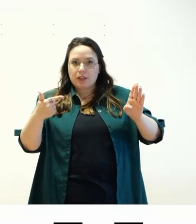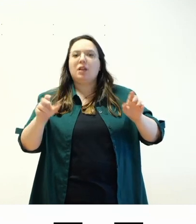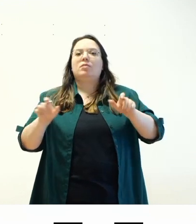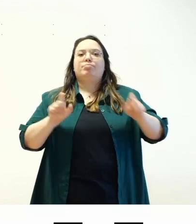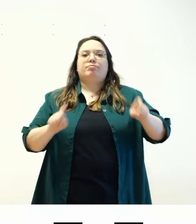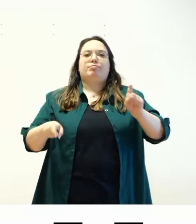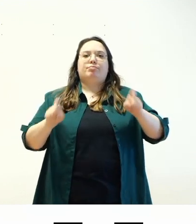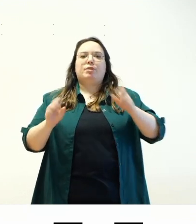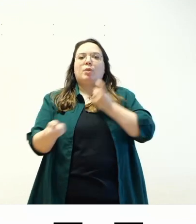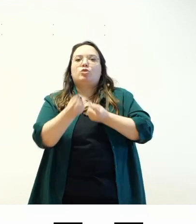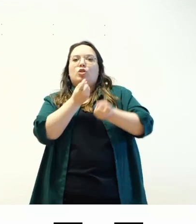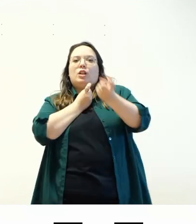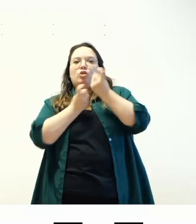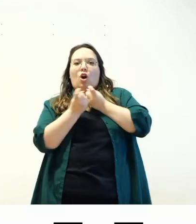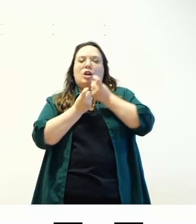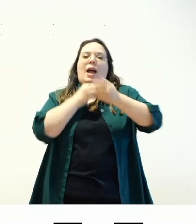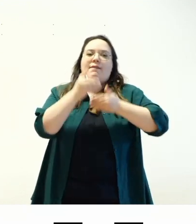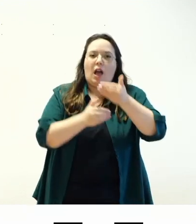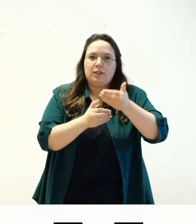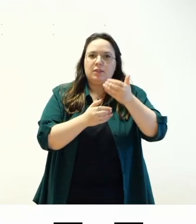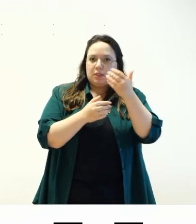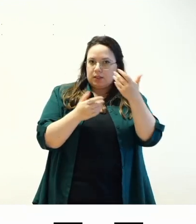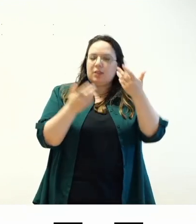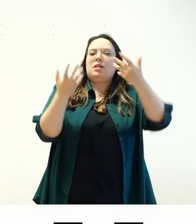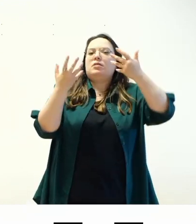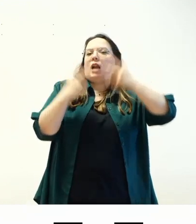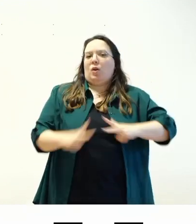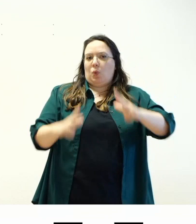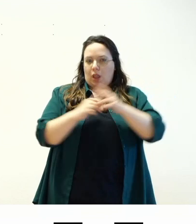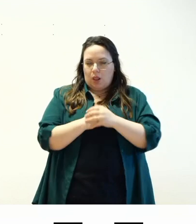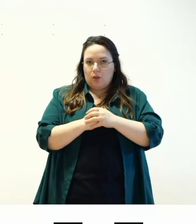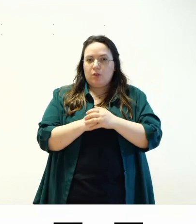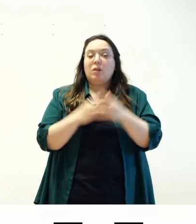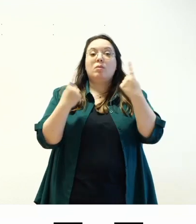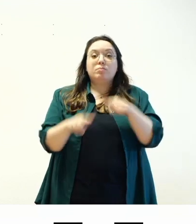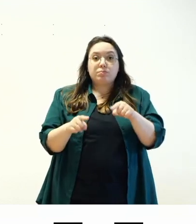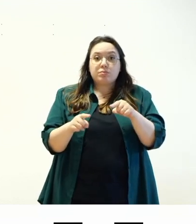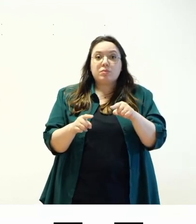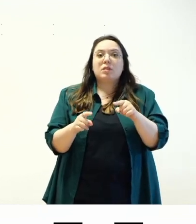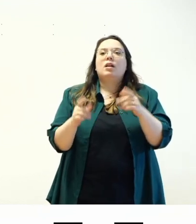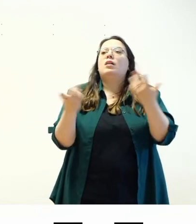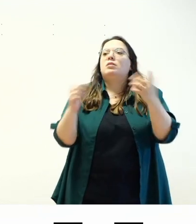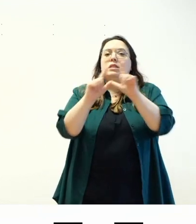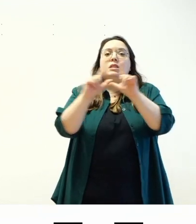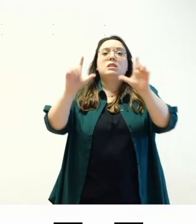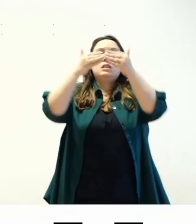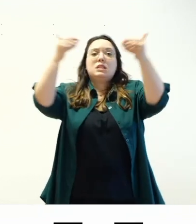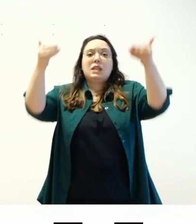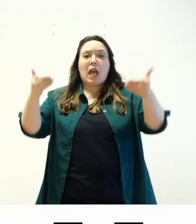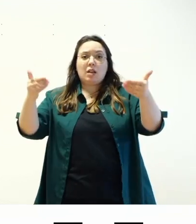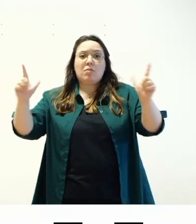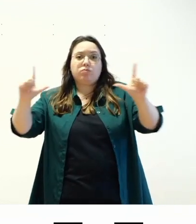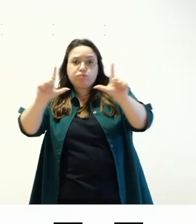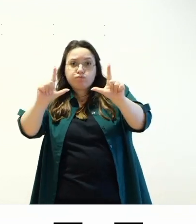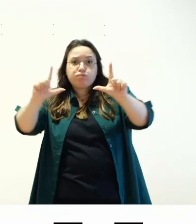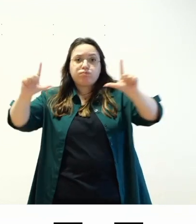funzionalità e tutto questo funziona indipendentemente dalla larghezza dello schermo e questo è molto importante